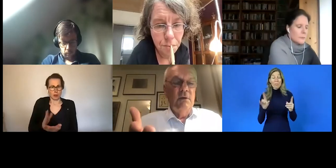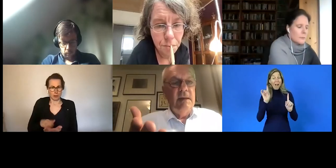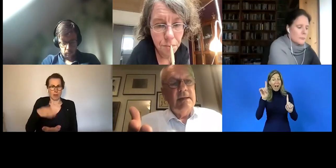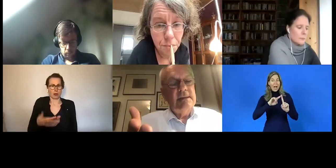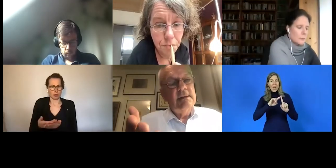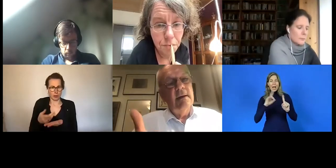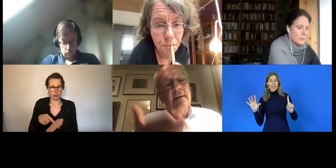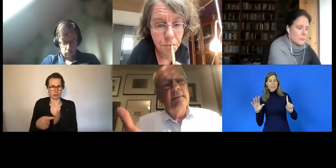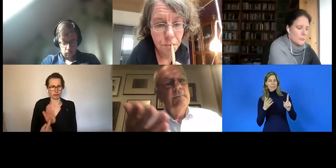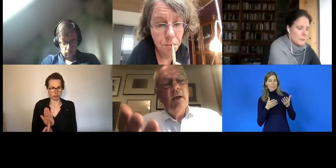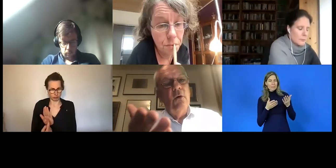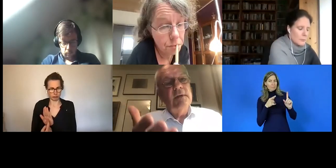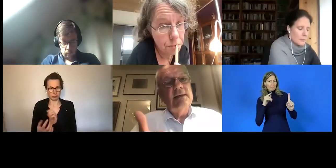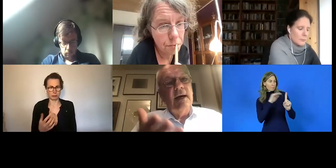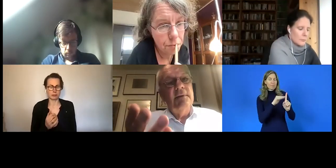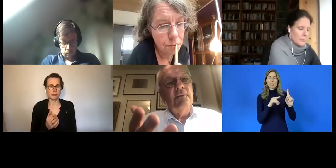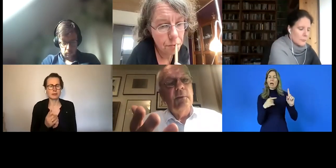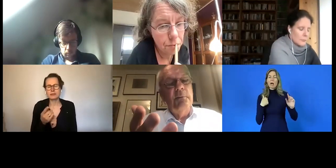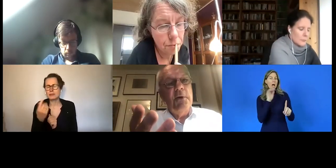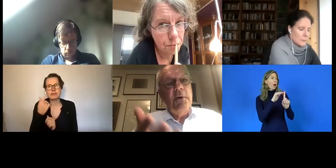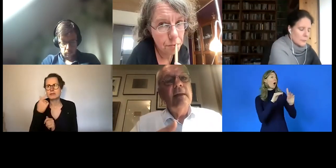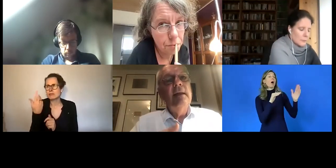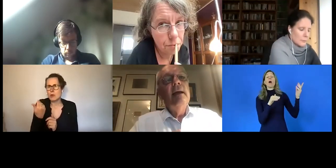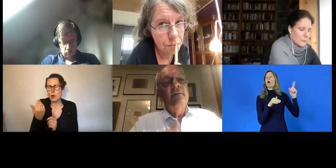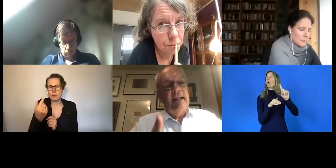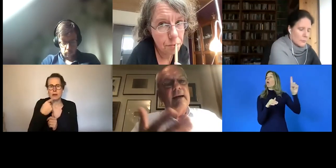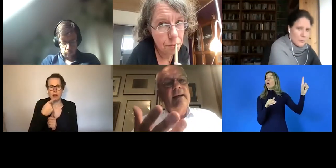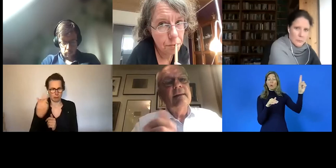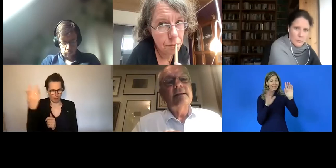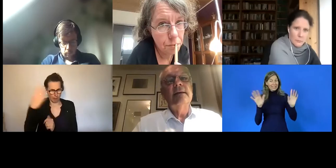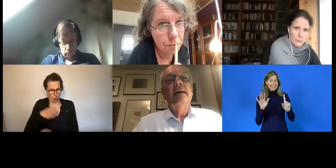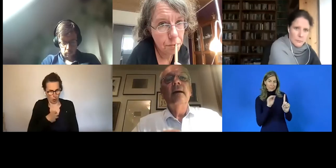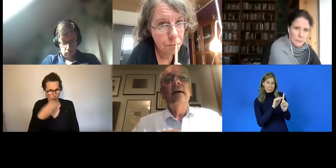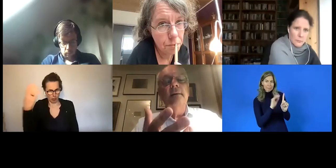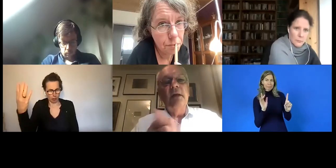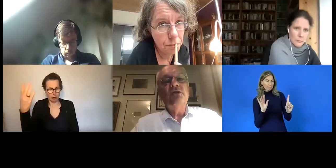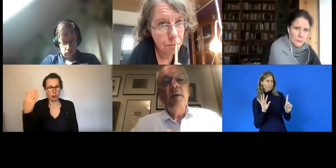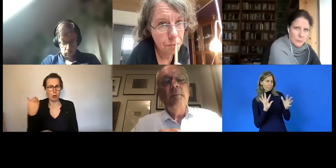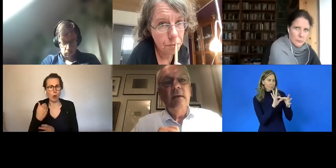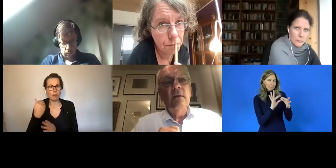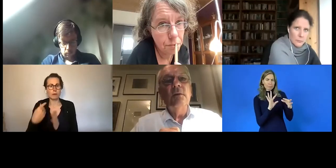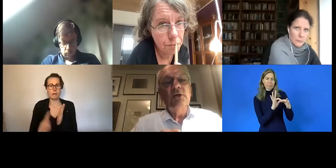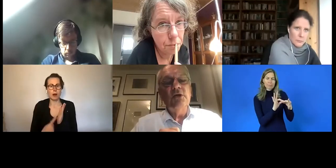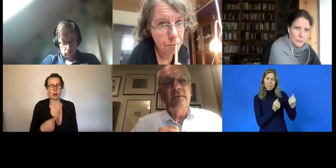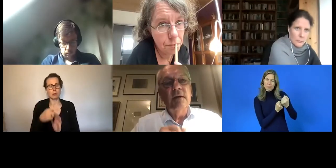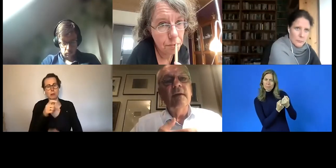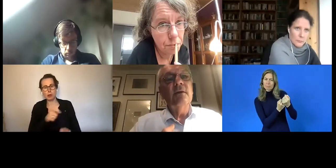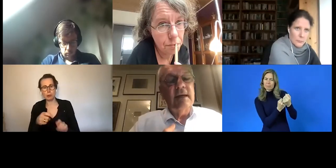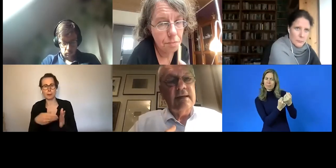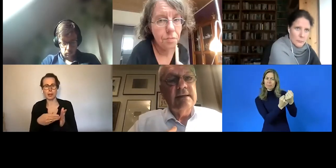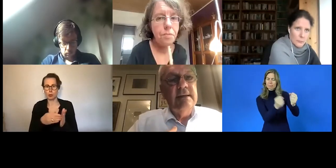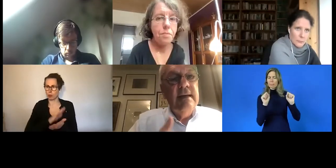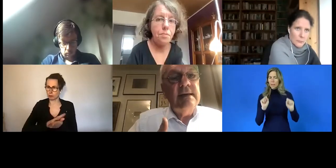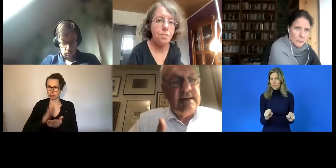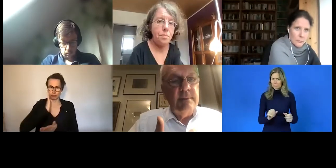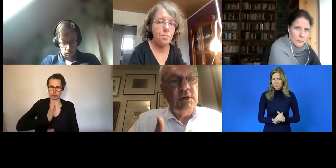so wie das oft gesagt wird von Behörden, verlangen, dass Menschen mit Behinderungen beschäftigt werden und